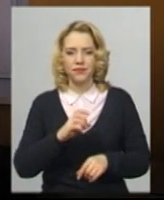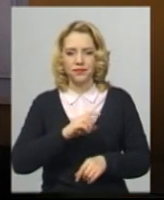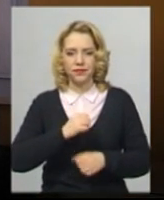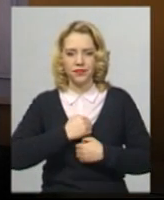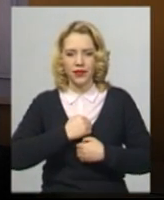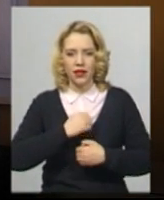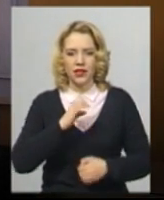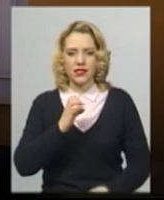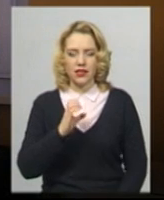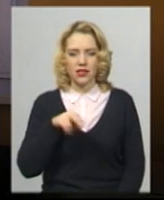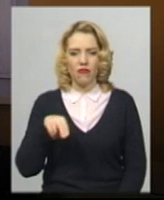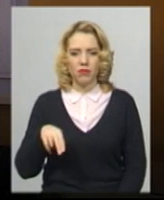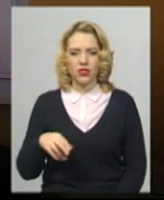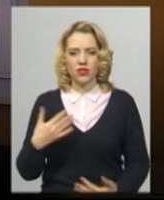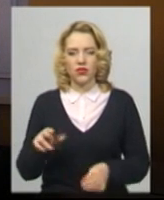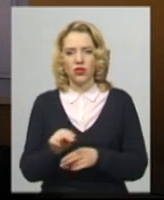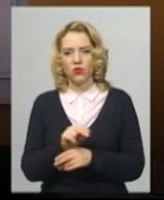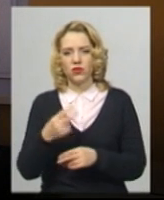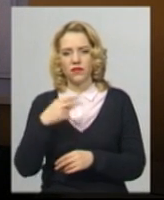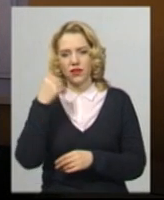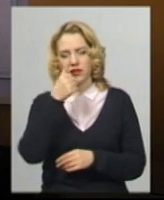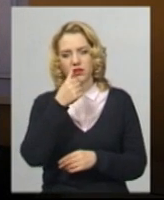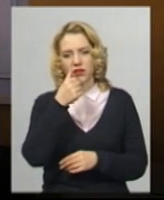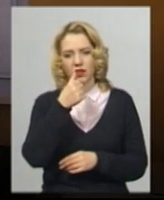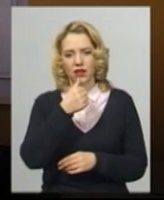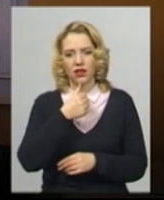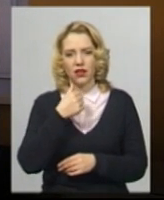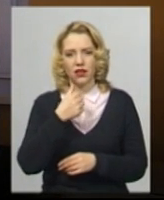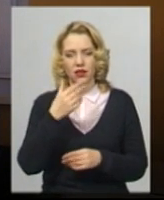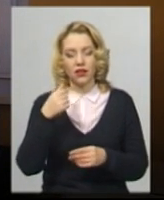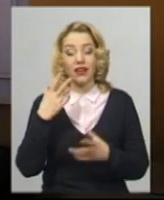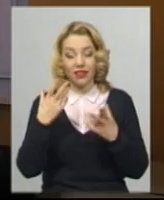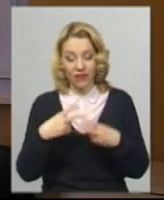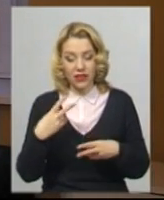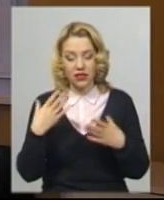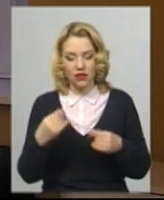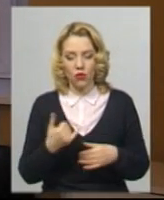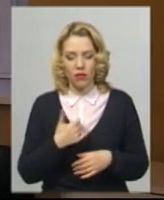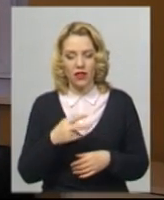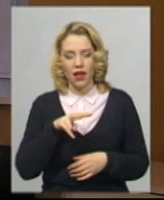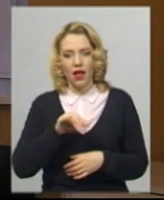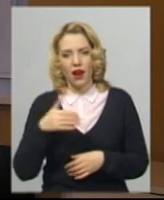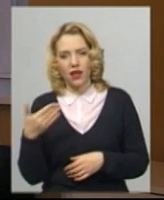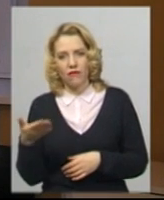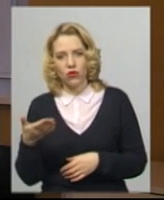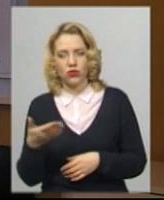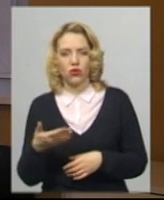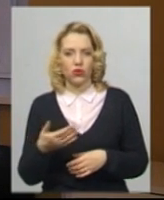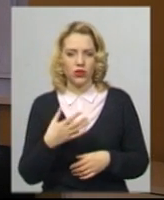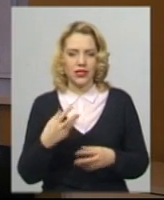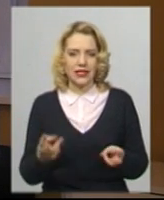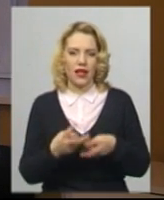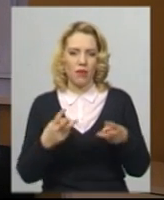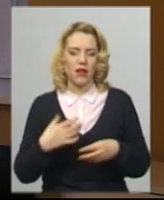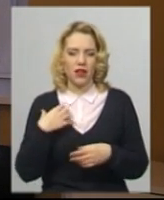20 днів, в мене лівостороннє запалення легень, пішло ускладнення. Ну, сьогодні